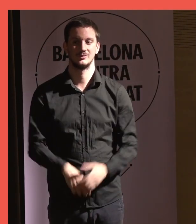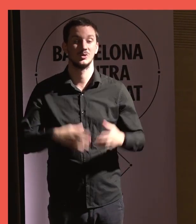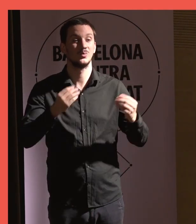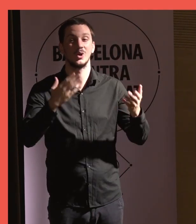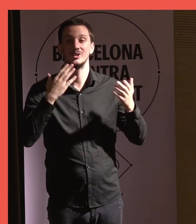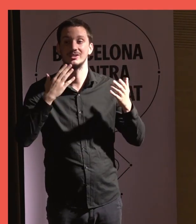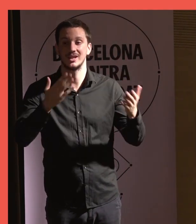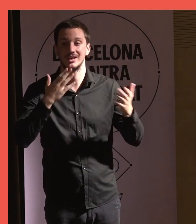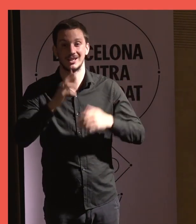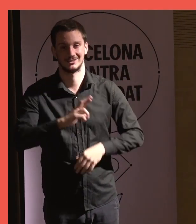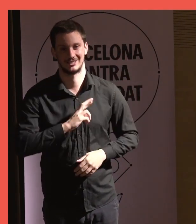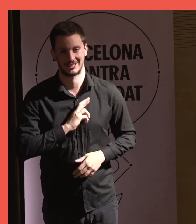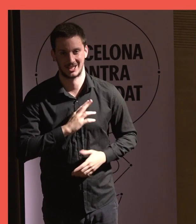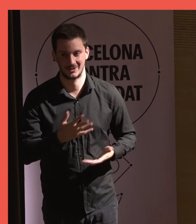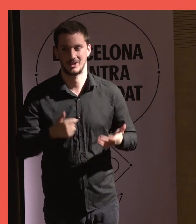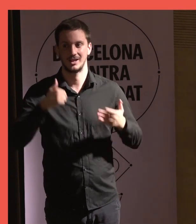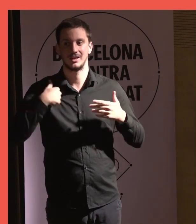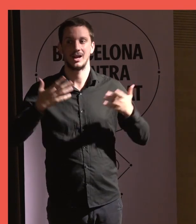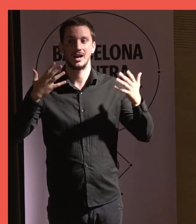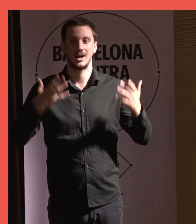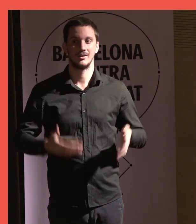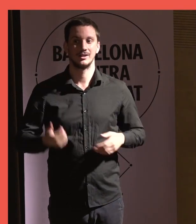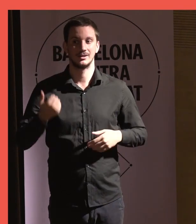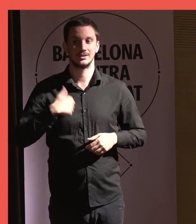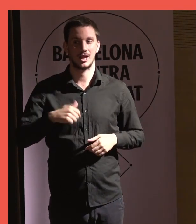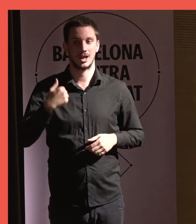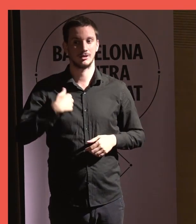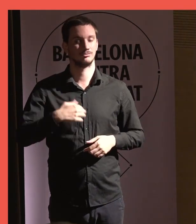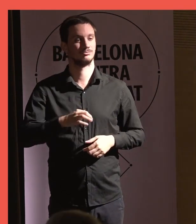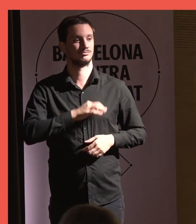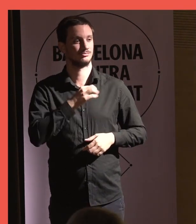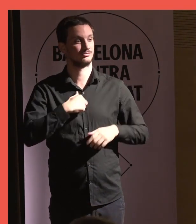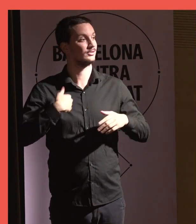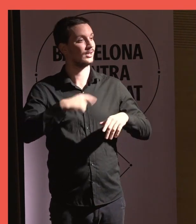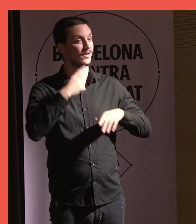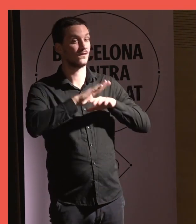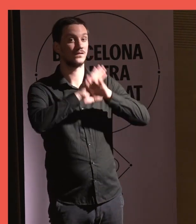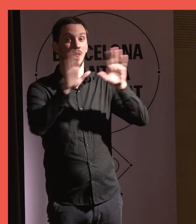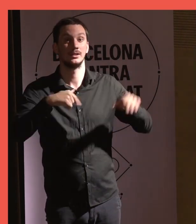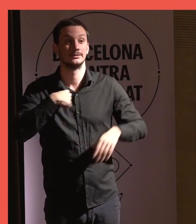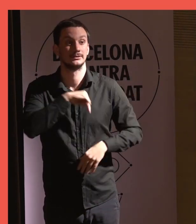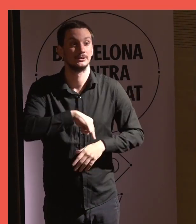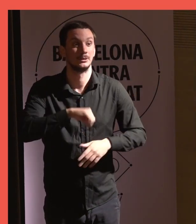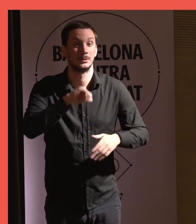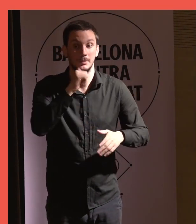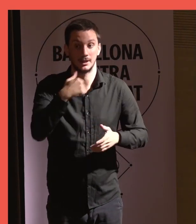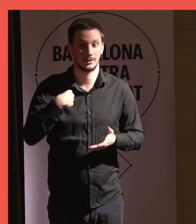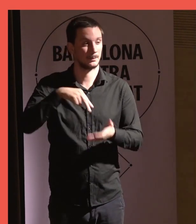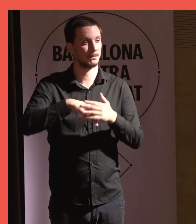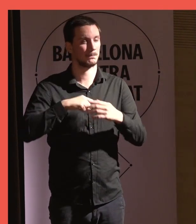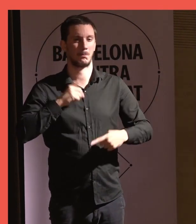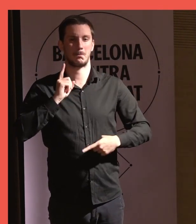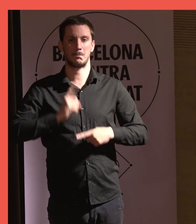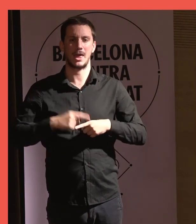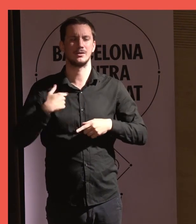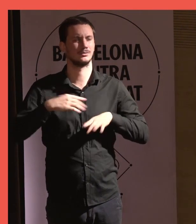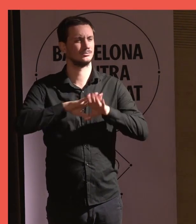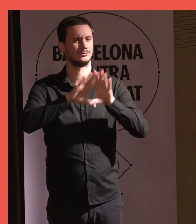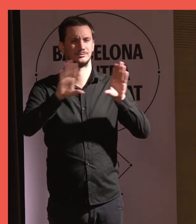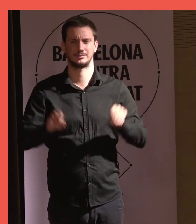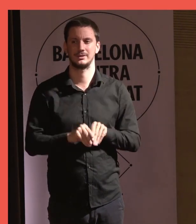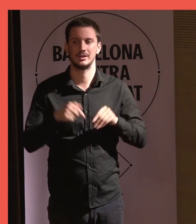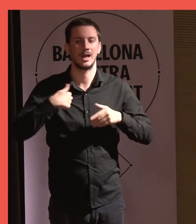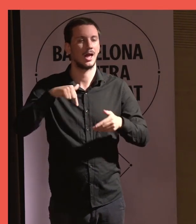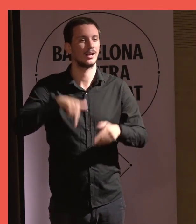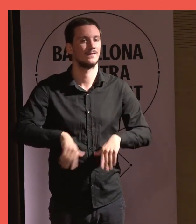Moltes gràcies, regidor. I ara jo, com que soc la mestressa de cerimònies, haig d'acabar. Ho sento molt. Em torno a posar al mig. Seré molt breu. Només dir